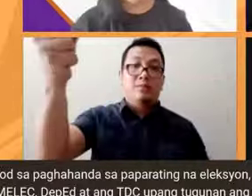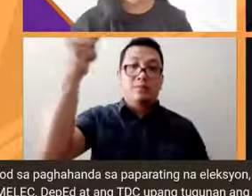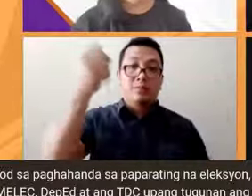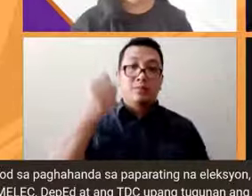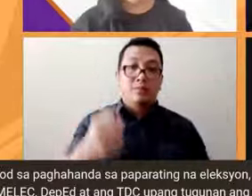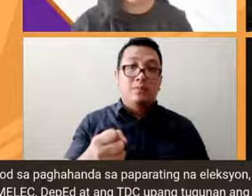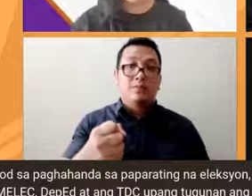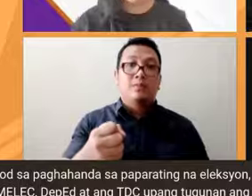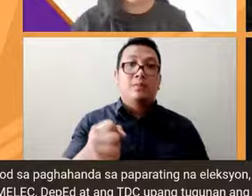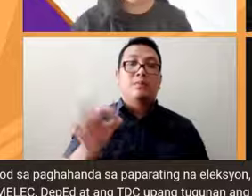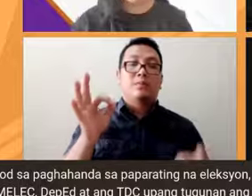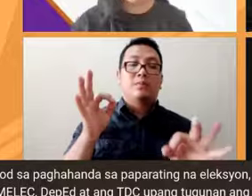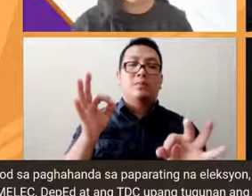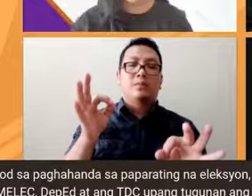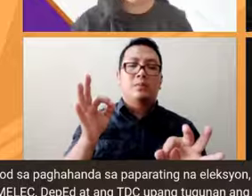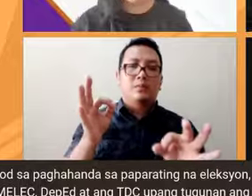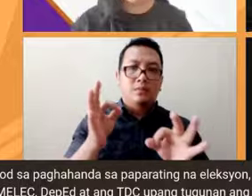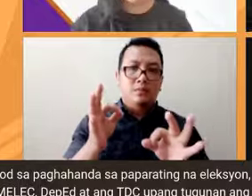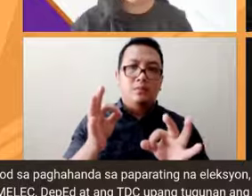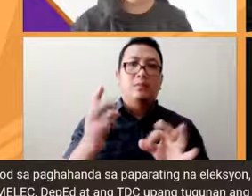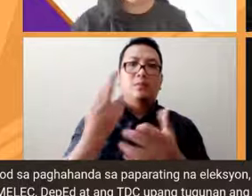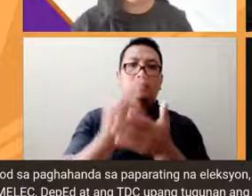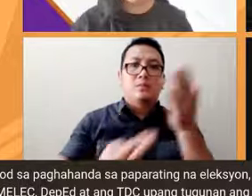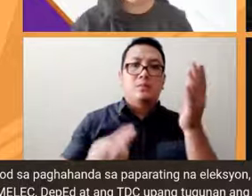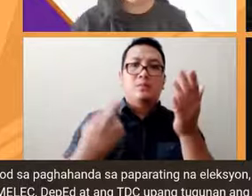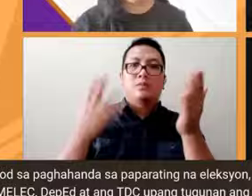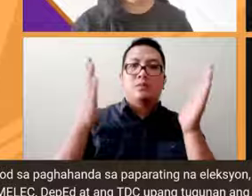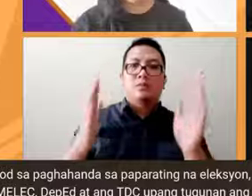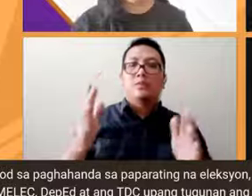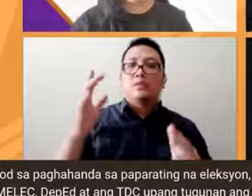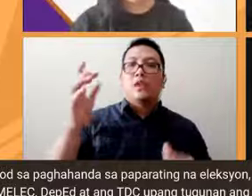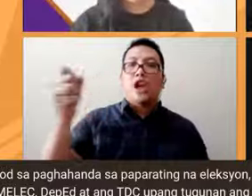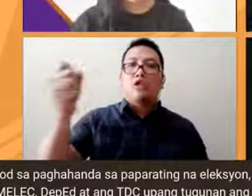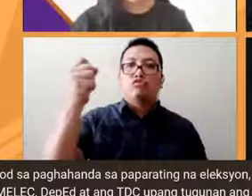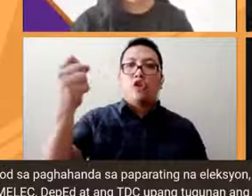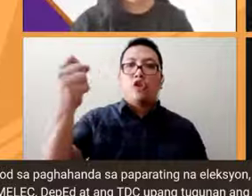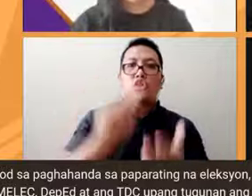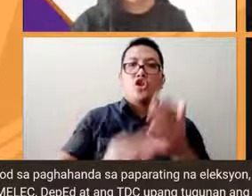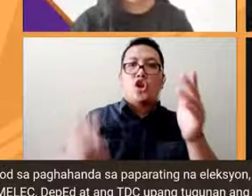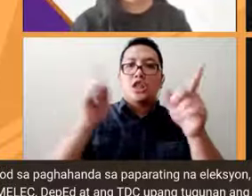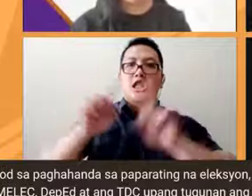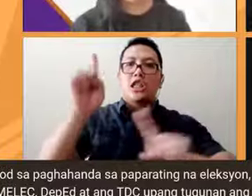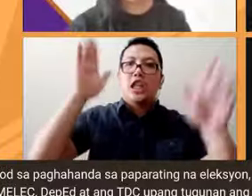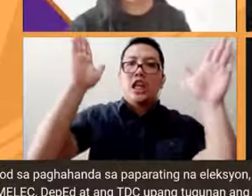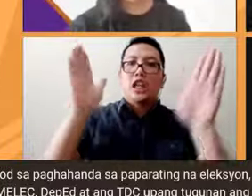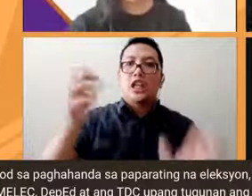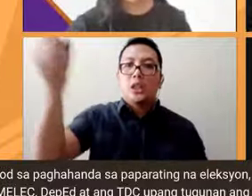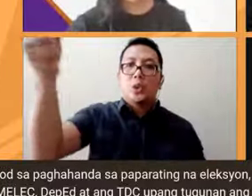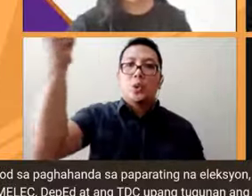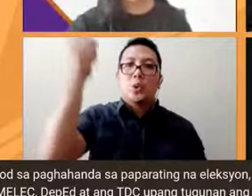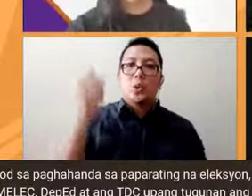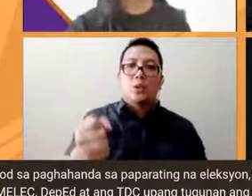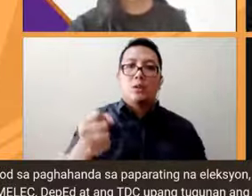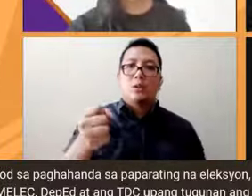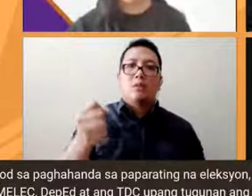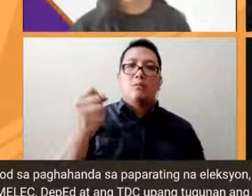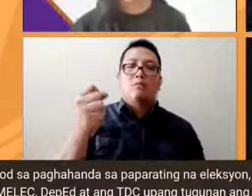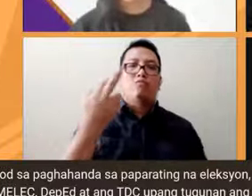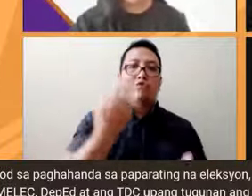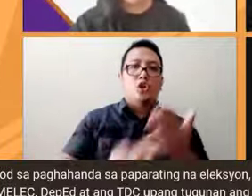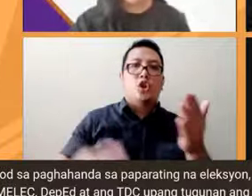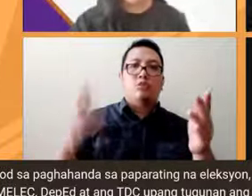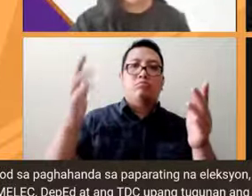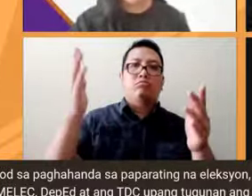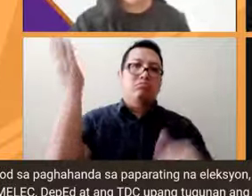interpreter I mean resource signer resource signer po ang tawag natin kasi sa kanila mga resource speakers din po na naka wheelchair